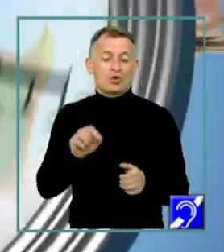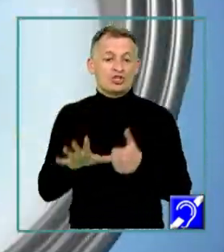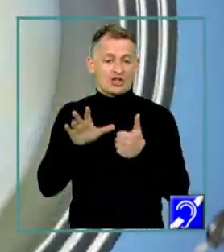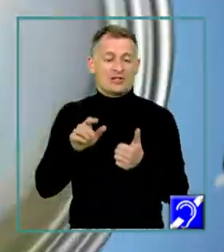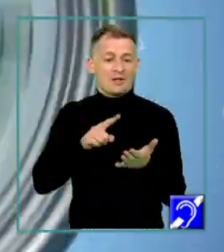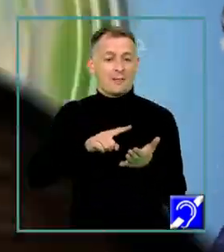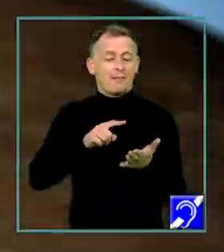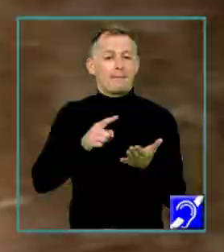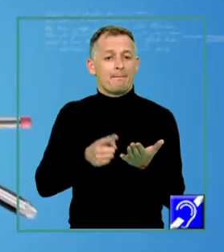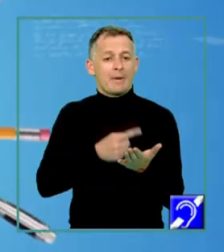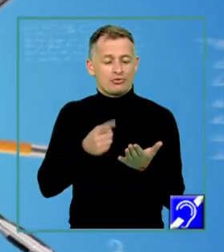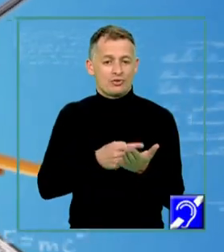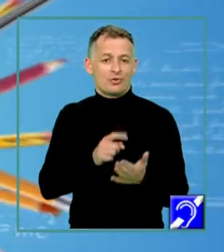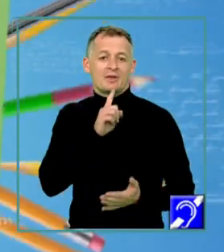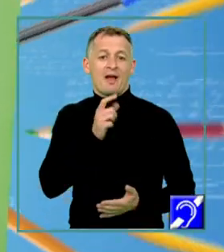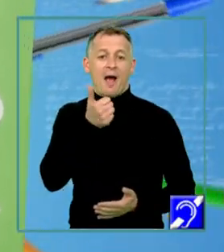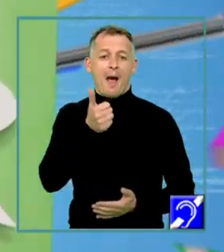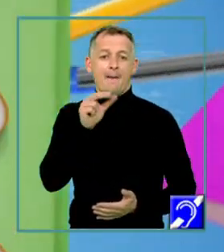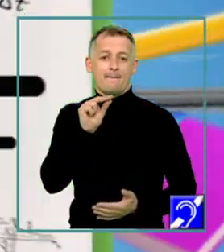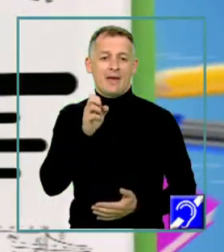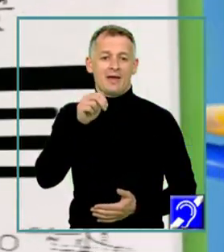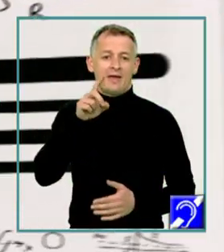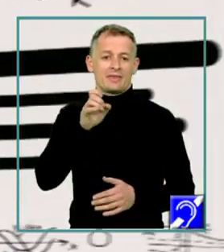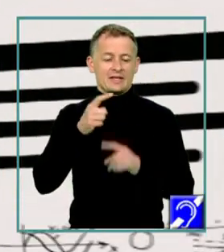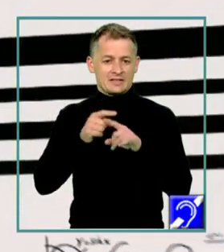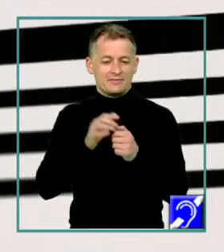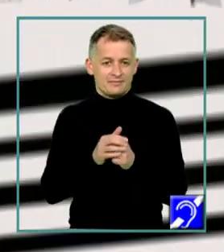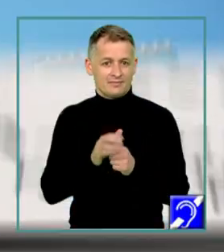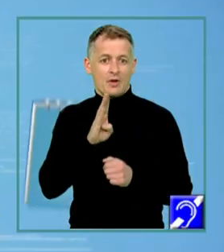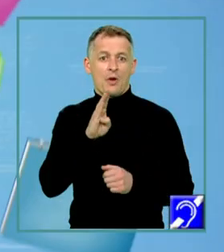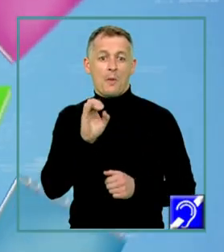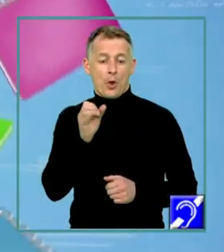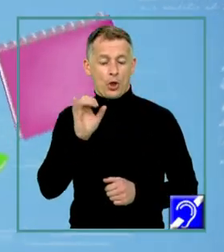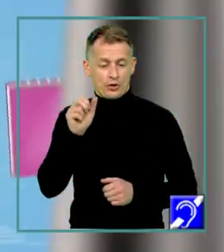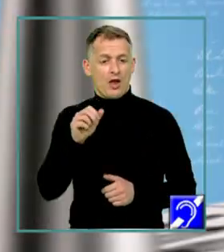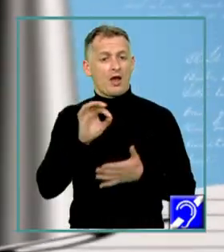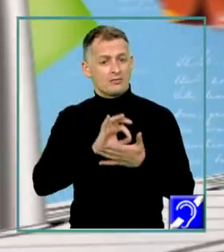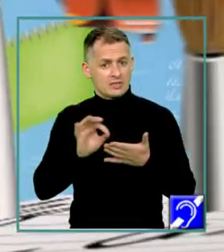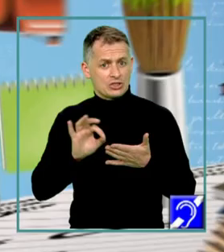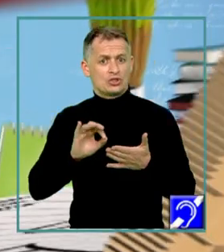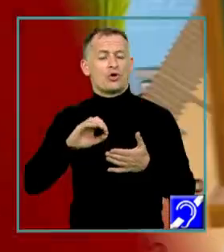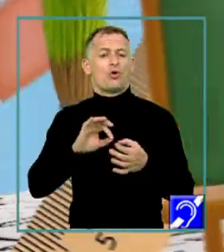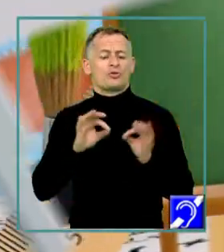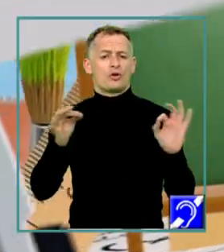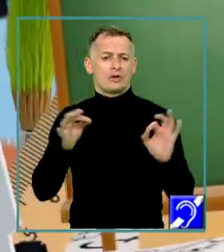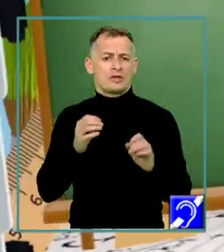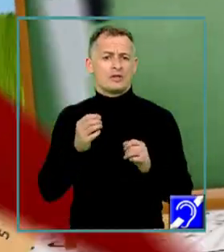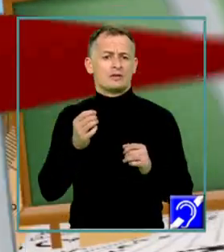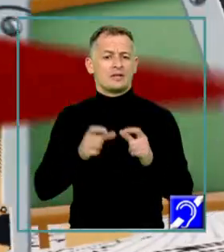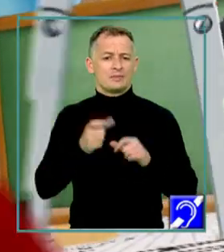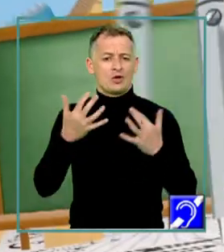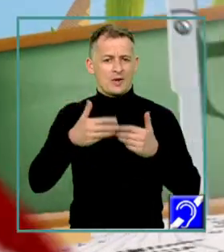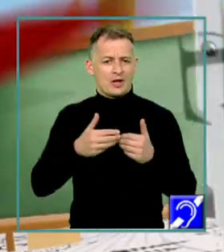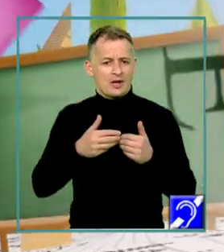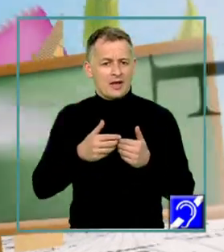pagini unită appendix. Boioi a scris și un studiu referitor la teoria numerelor complexe. De numere ne vom ocupa și noi chiar